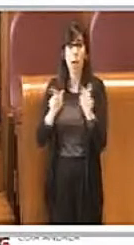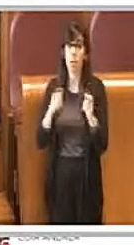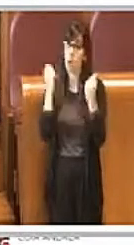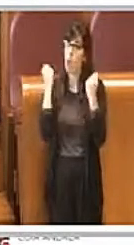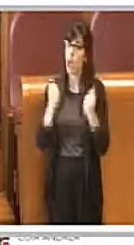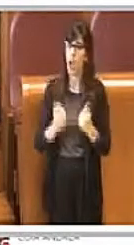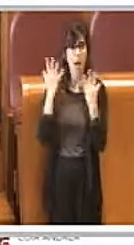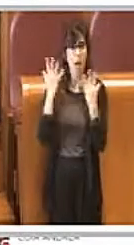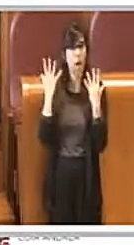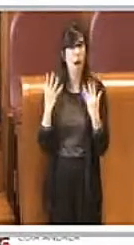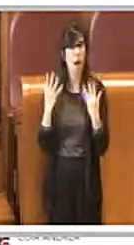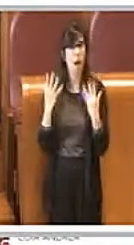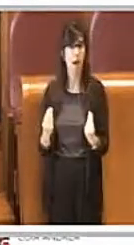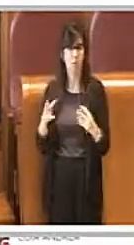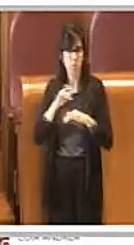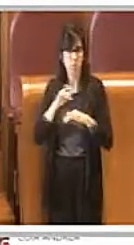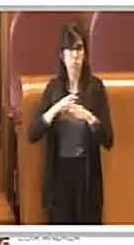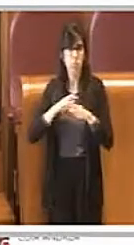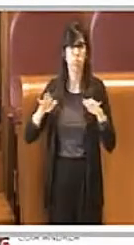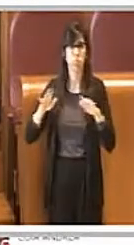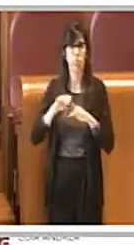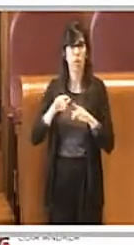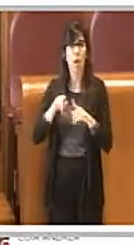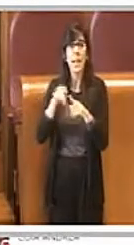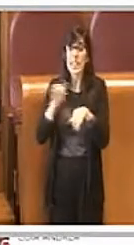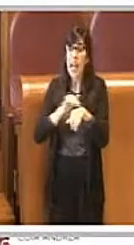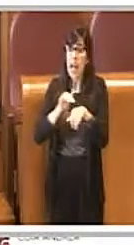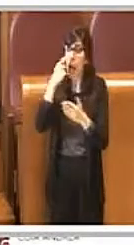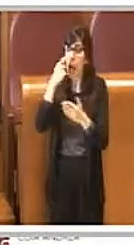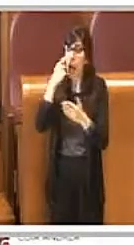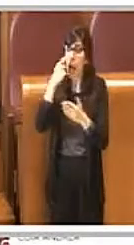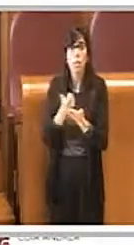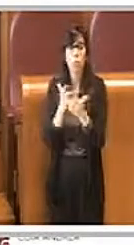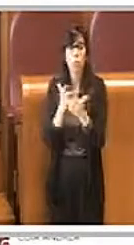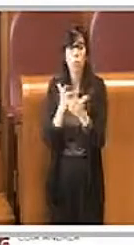popolazione molto alta, priva di adeguati servizi,